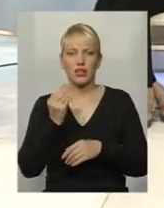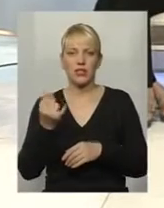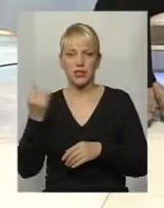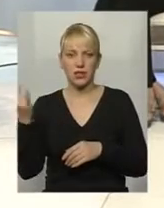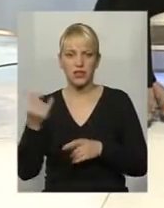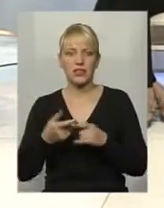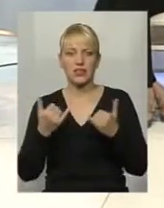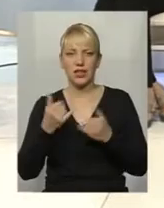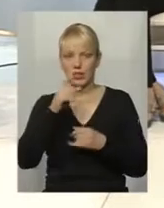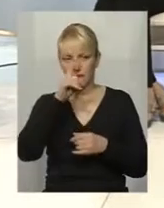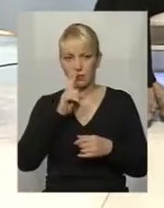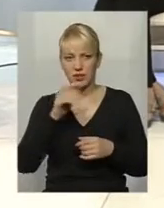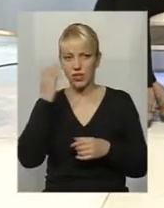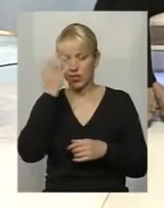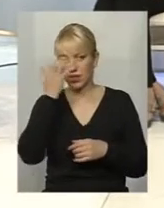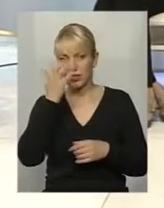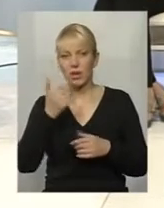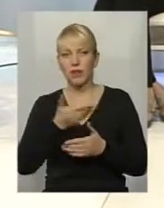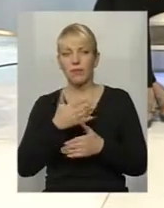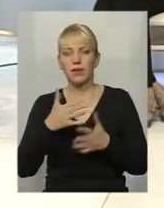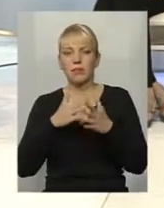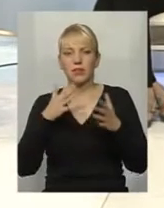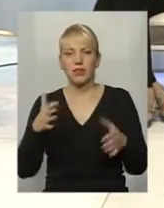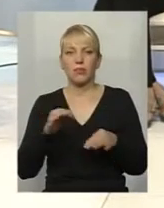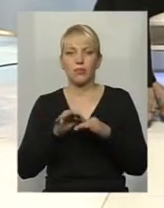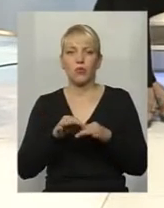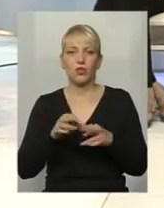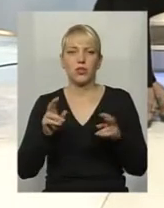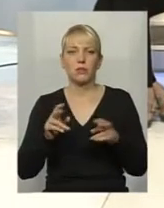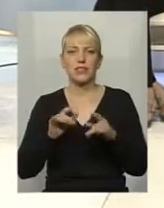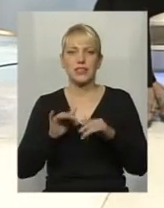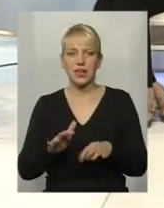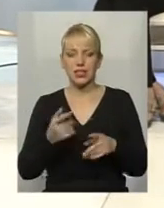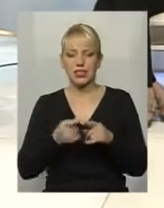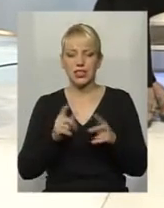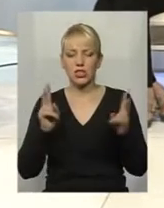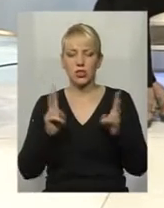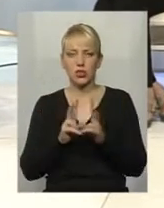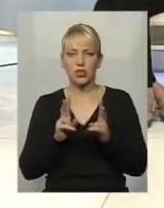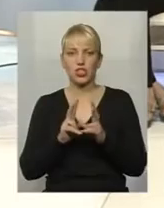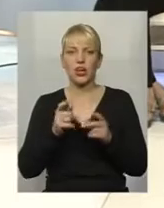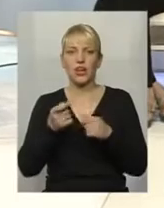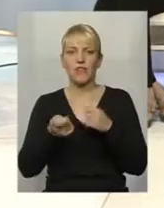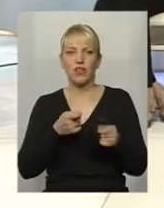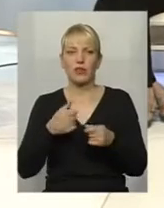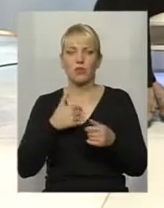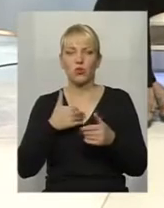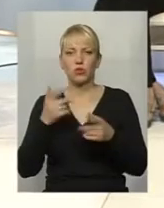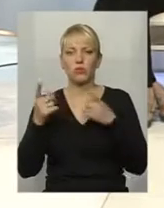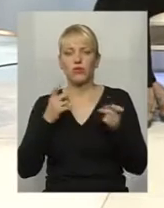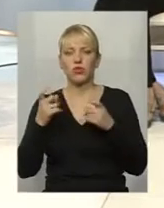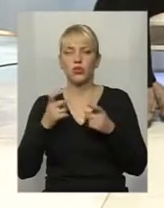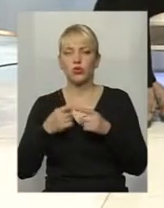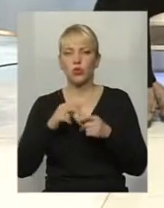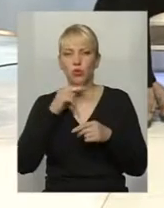незрячих, ми, якби, більше заходів проводимо, це і зустрічі з владою, ми хочемо привернути увагу і влади, і суспільства